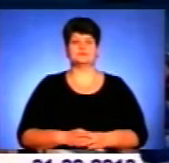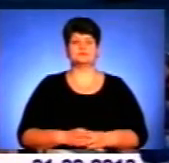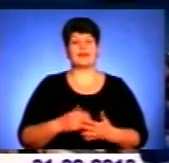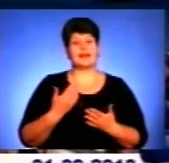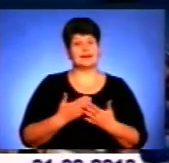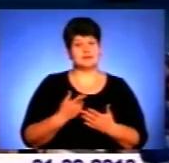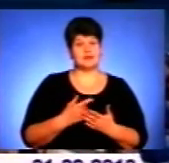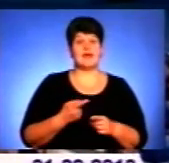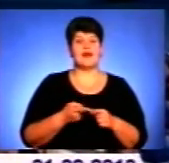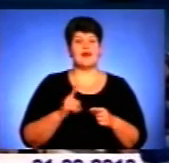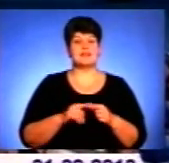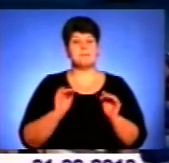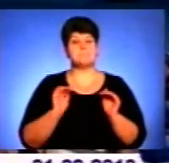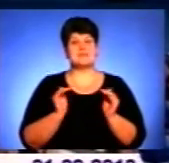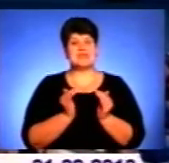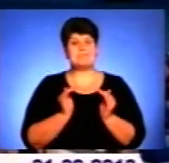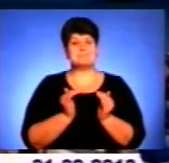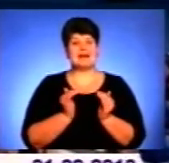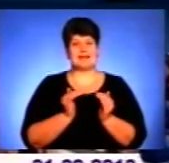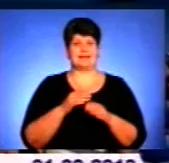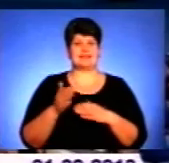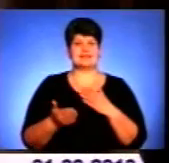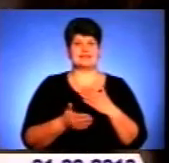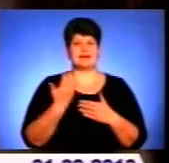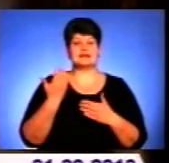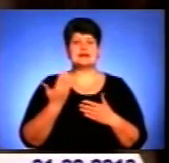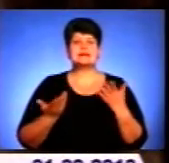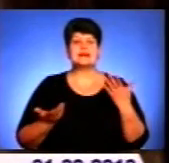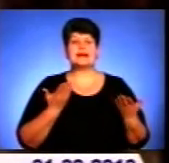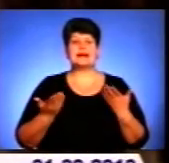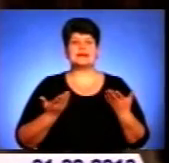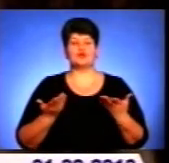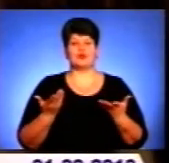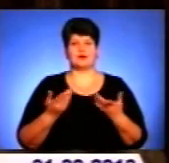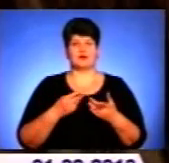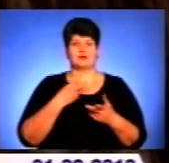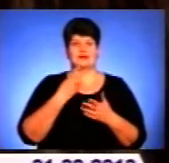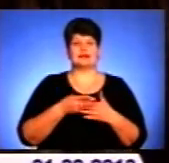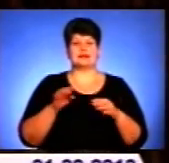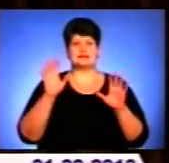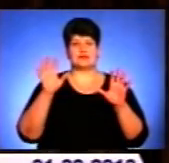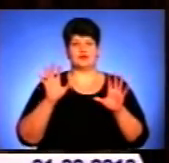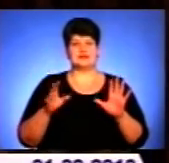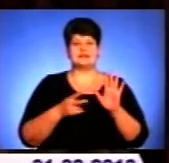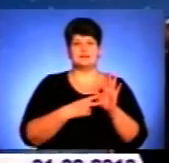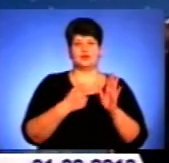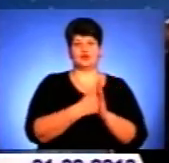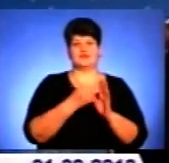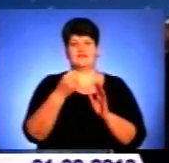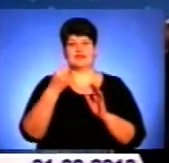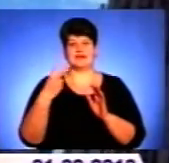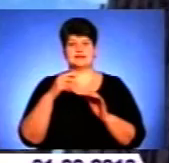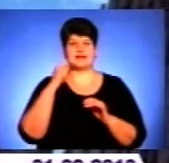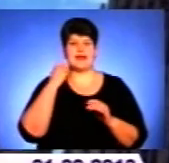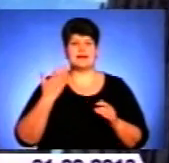Багато, це мінімальне наказання, яке предусмотрено цією статтю. Це стаття від 7 до 12 років.